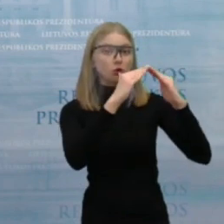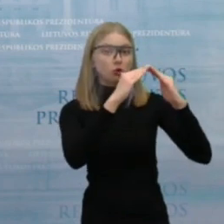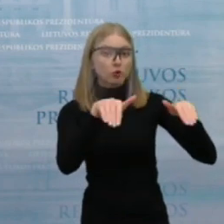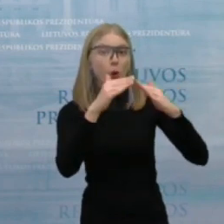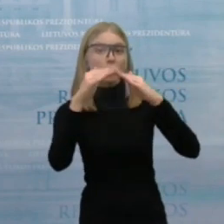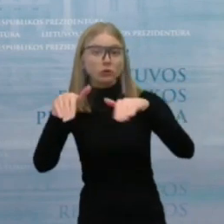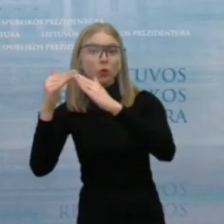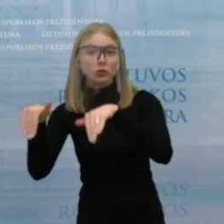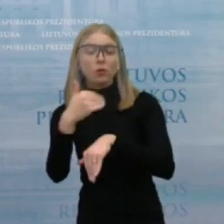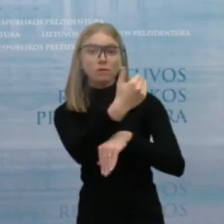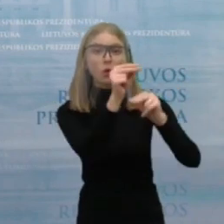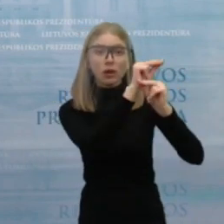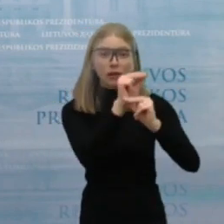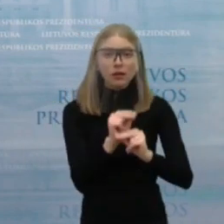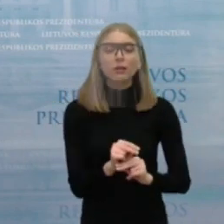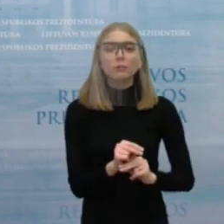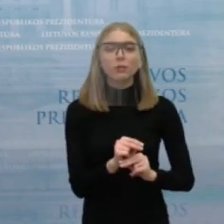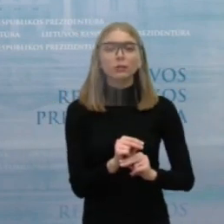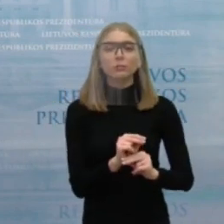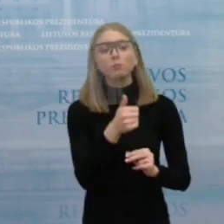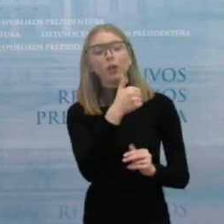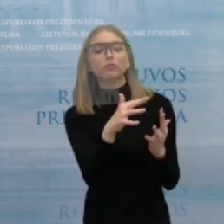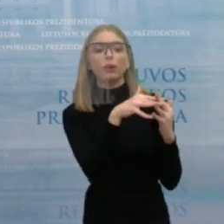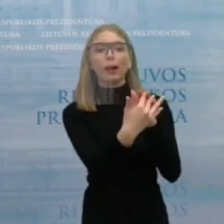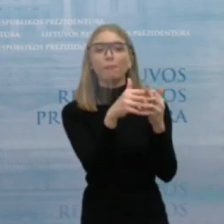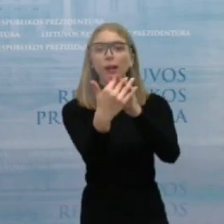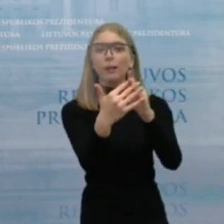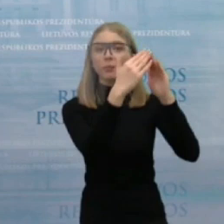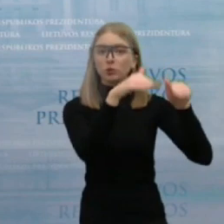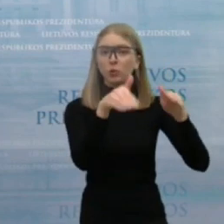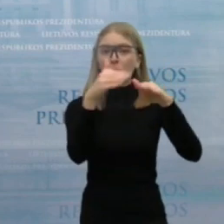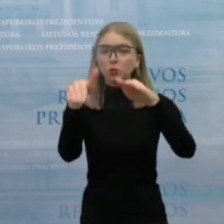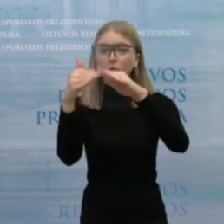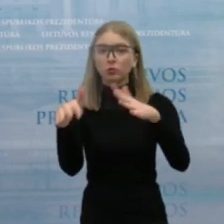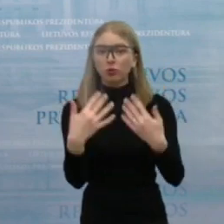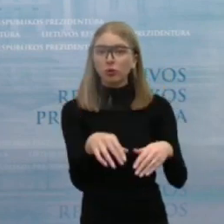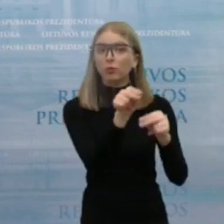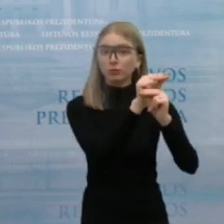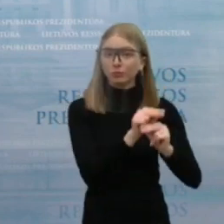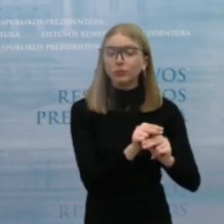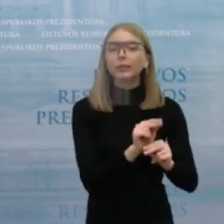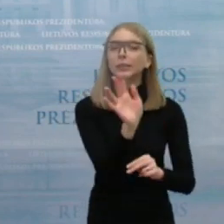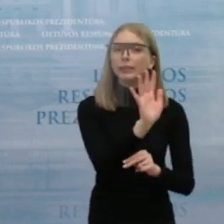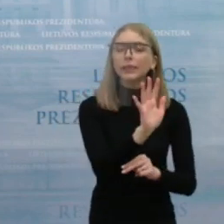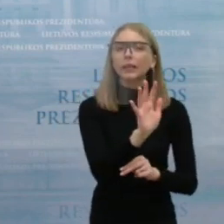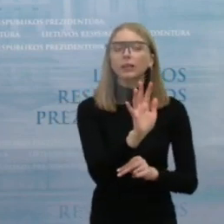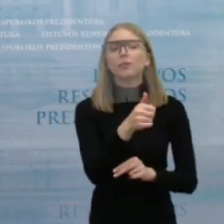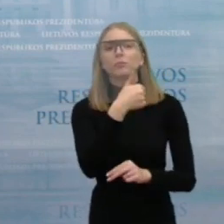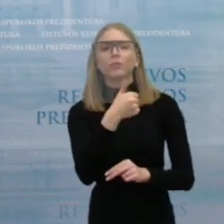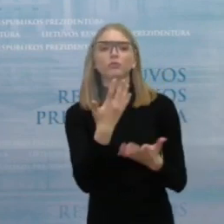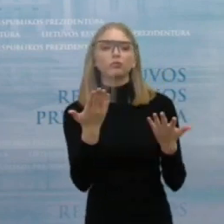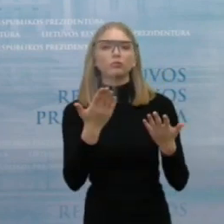provincijoje ir keisti šiferio